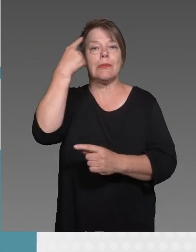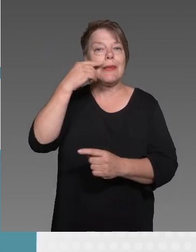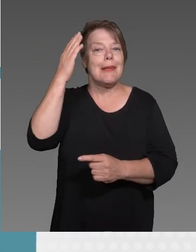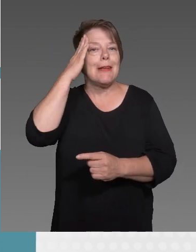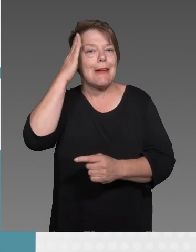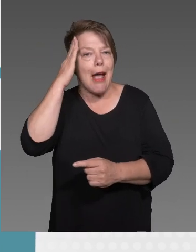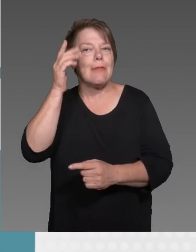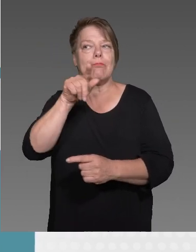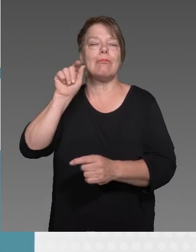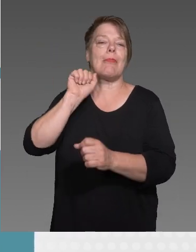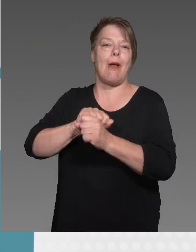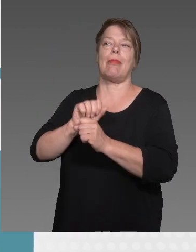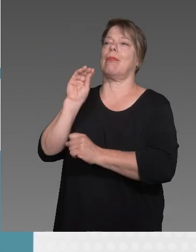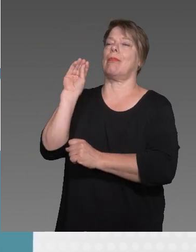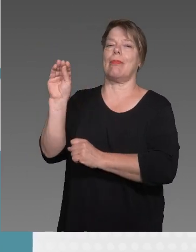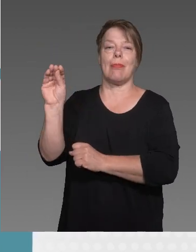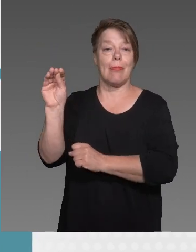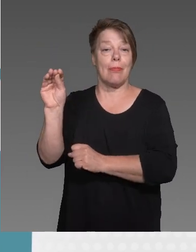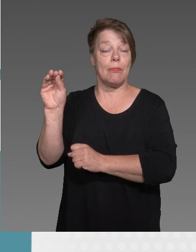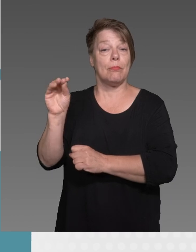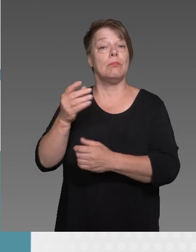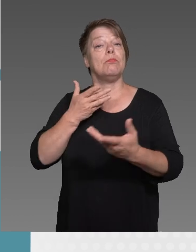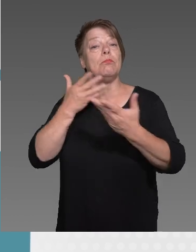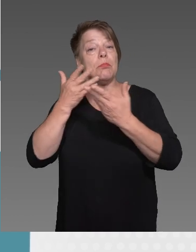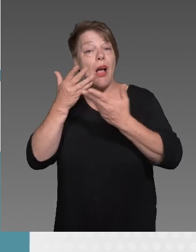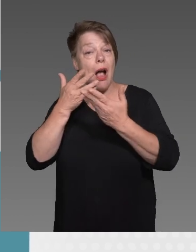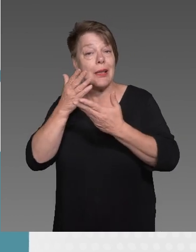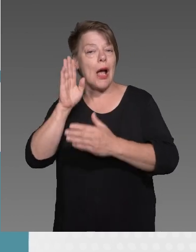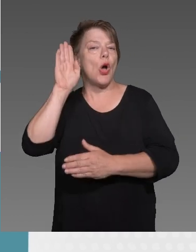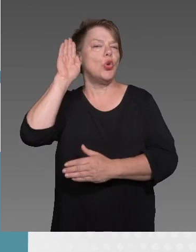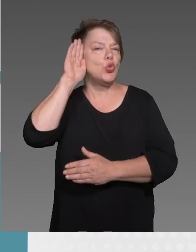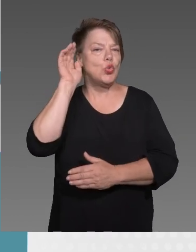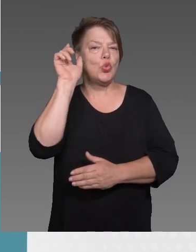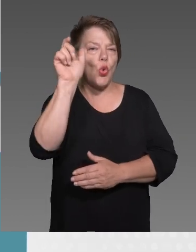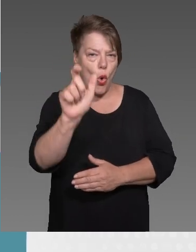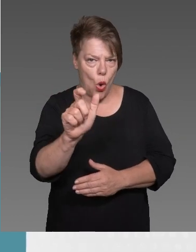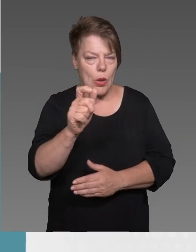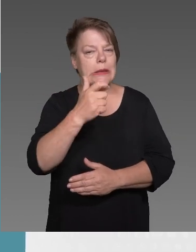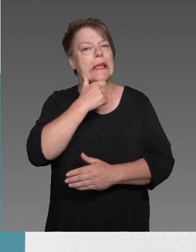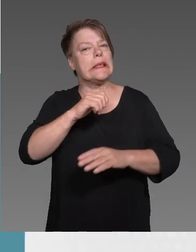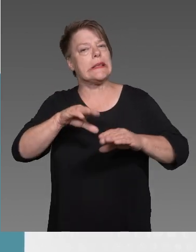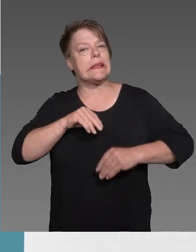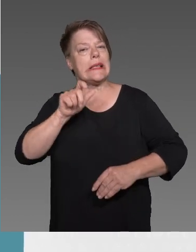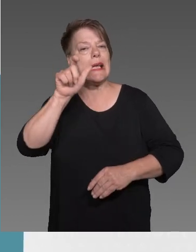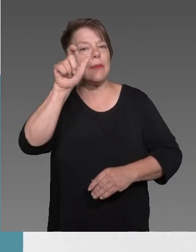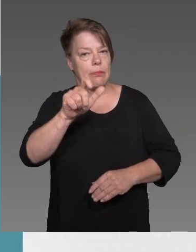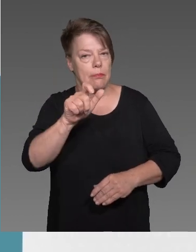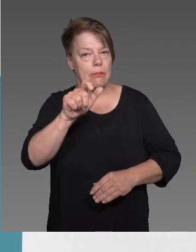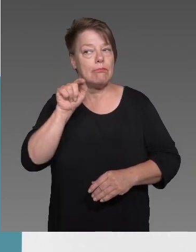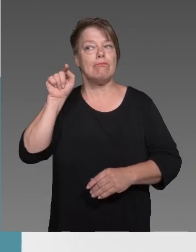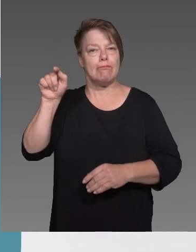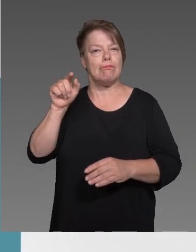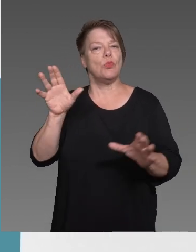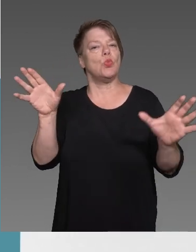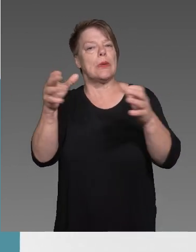auswählen. Vielleicht ist ja auch ein bekanntes Gesicht dabei. Die Erst- und VerweisberaterInnen haben ein offenes Ohr für Sie und nehmen Ihr